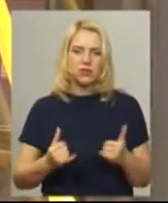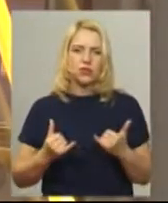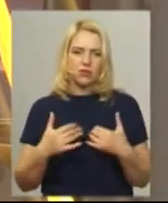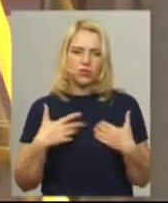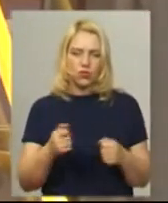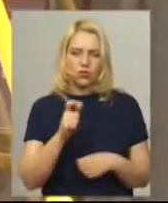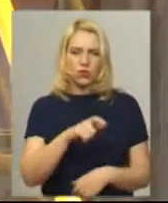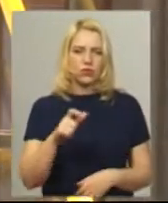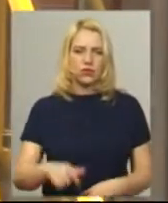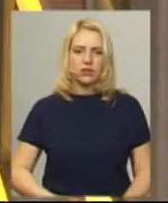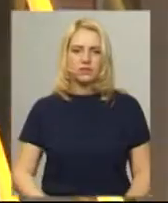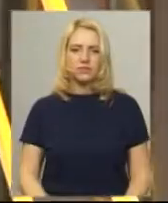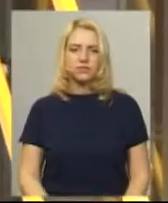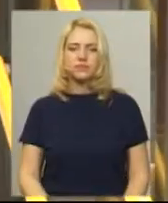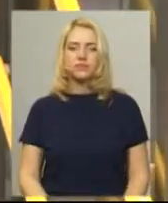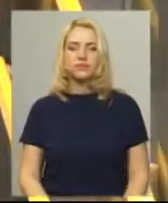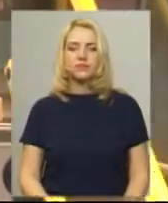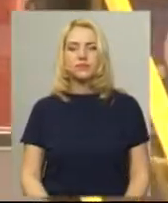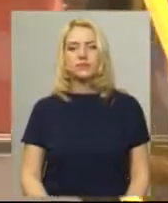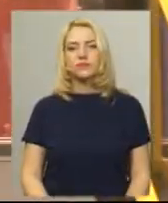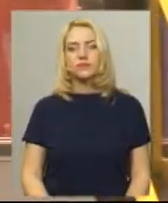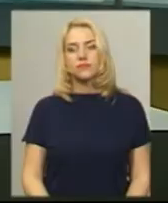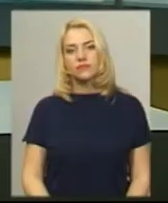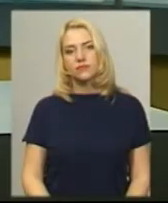Шевчук, Віктор Кривий. Новини на Суспільному. Хмельницький.